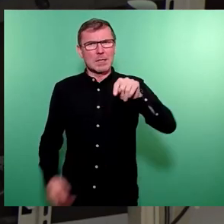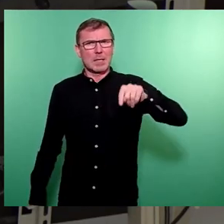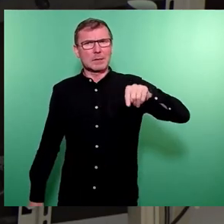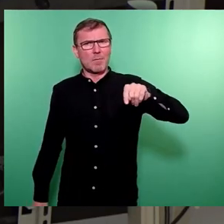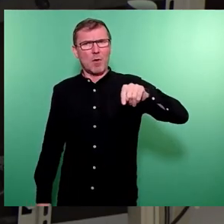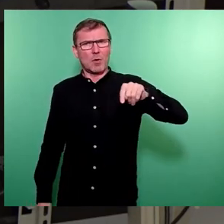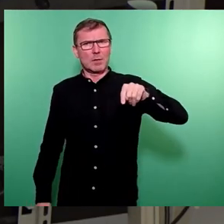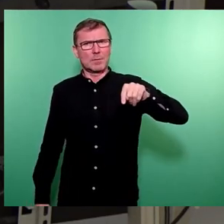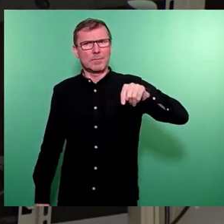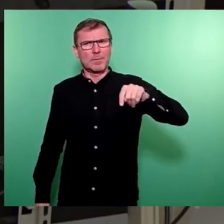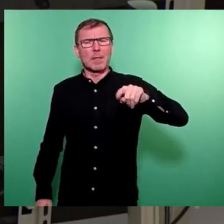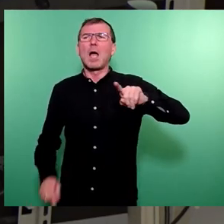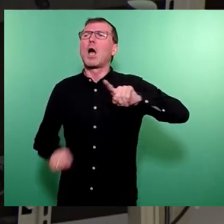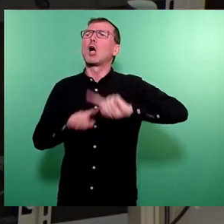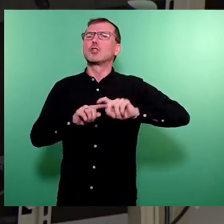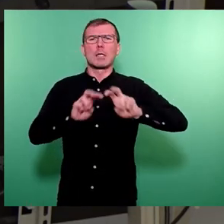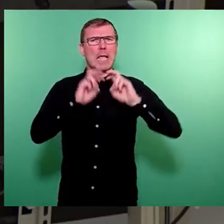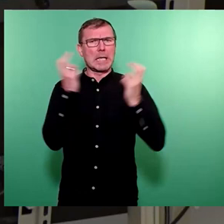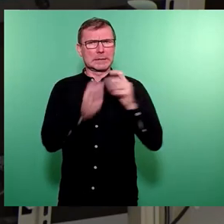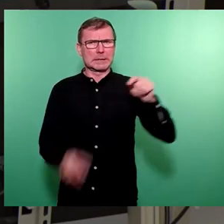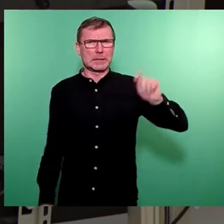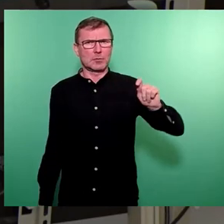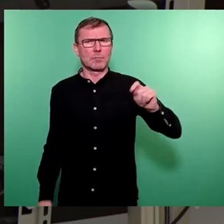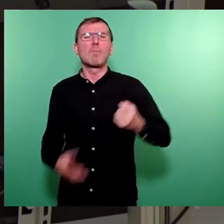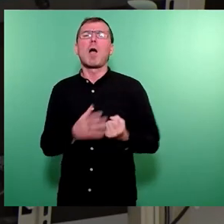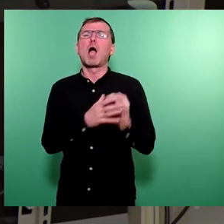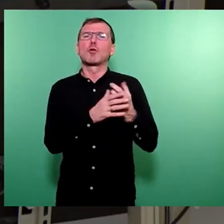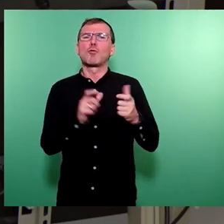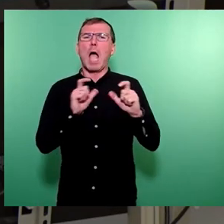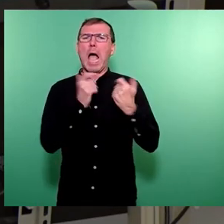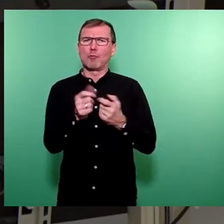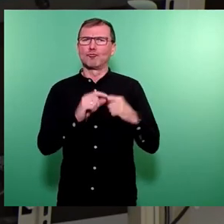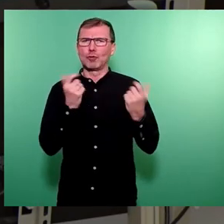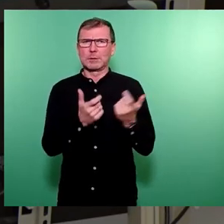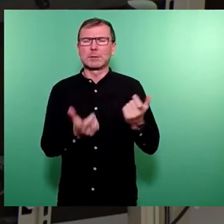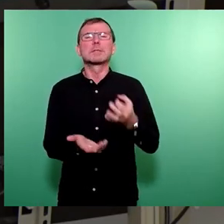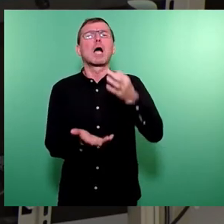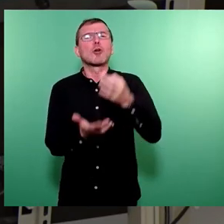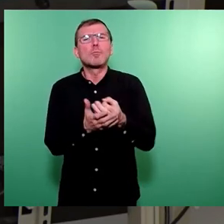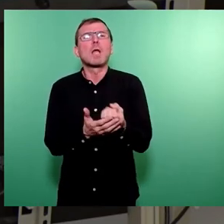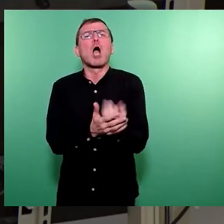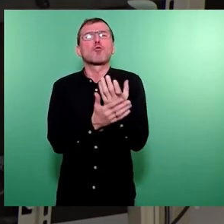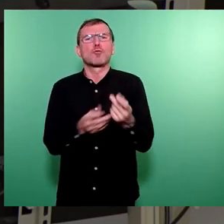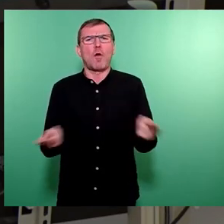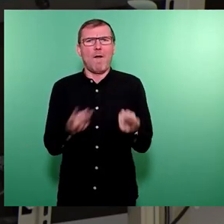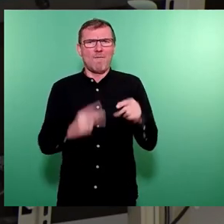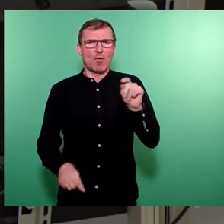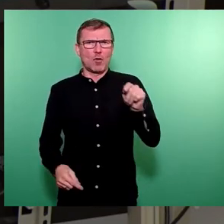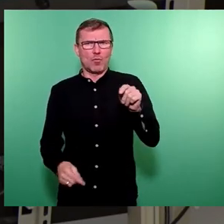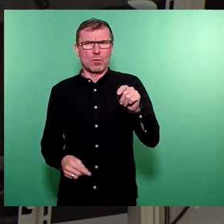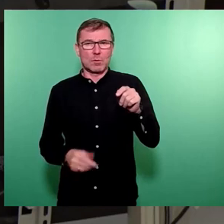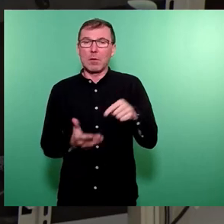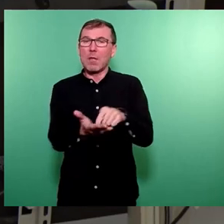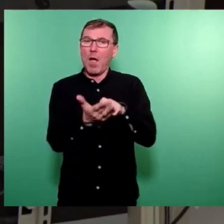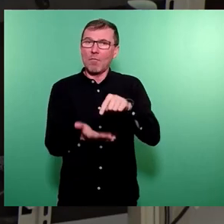Sondersitzung des Kulturausschusses, da haben wir die kommunale Kulturförderung und da ist in der Vorlage